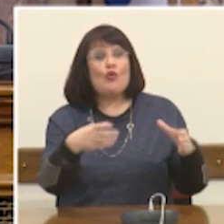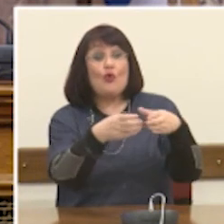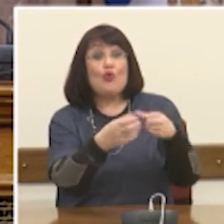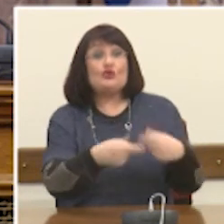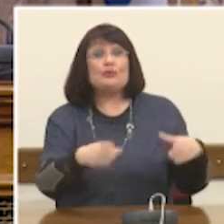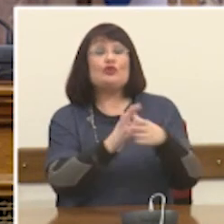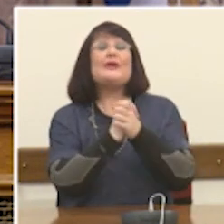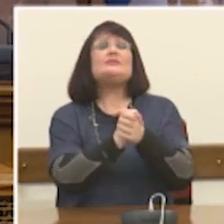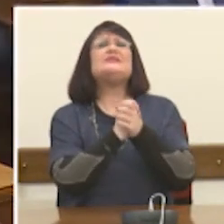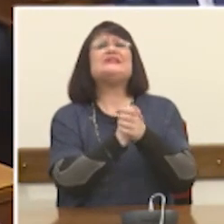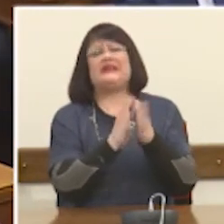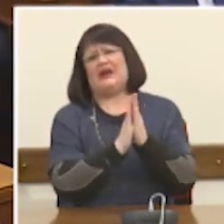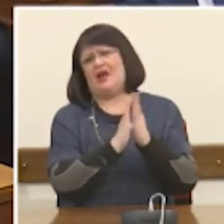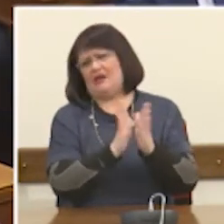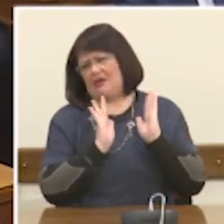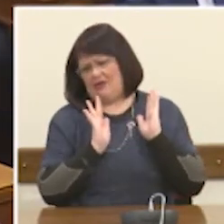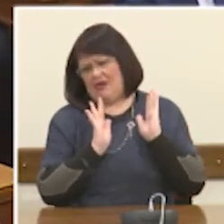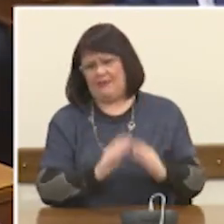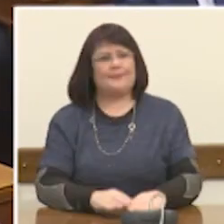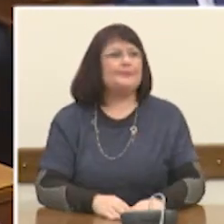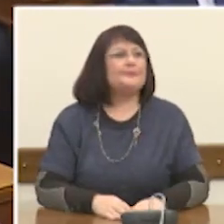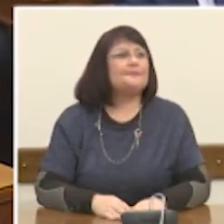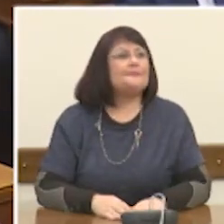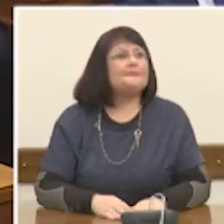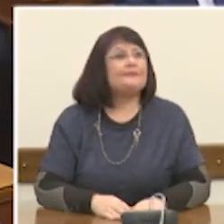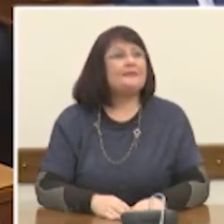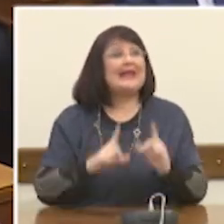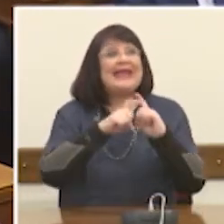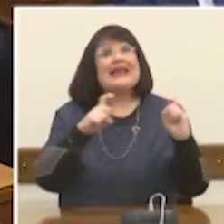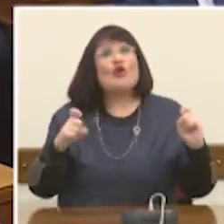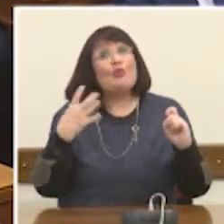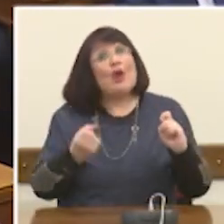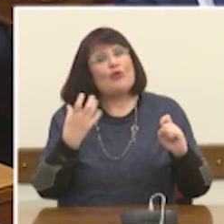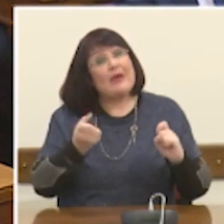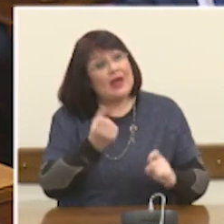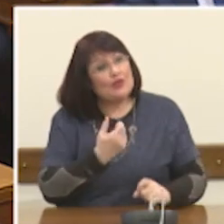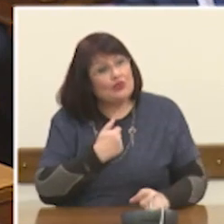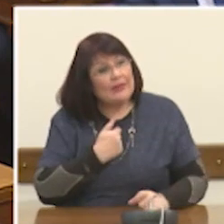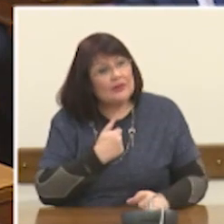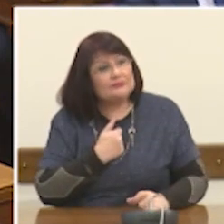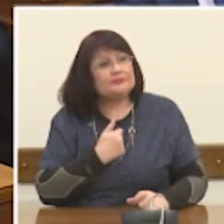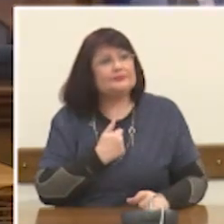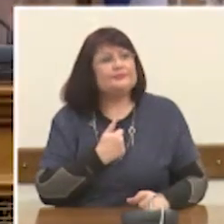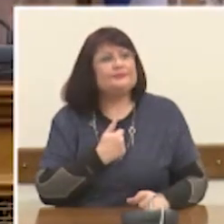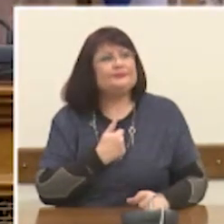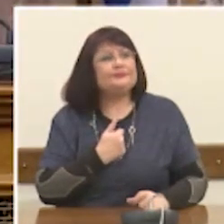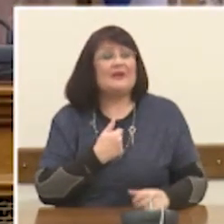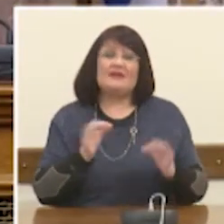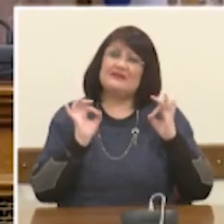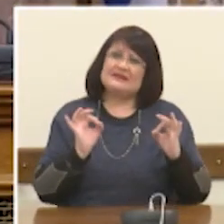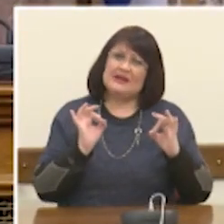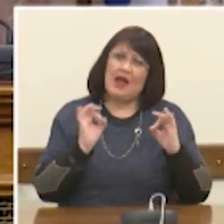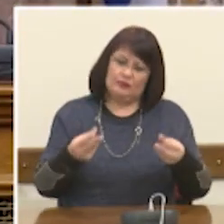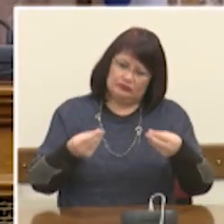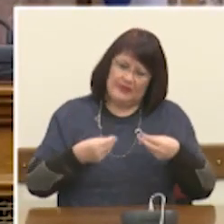συγχαρητήρια. Και το υλικό το οποίο θα τεθεί στη διάθεσή μας, θα αποτελέσει ασφαλώς και